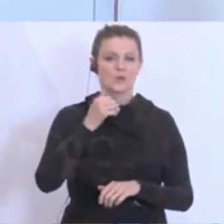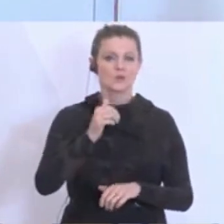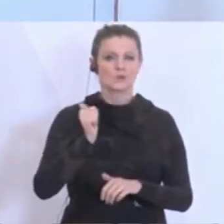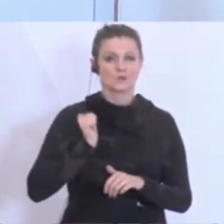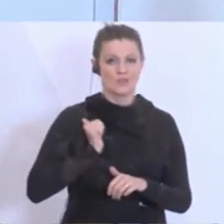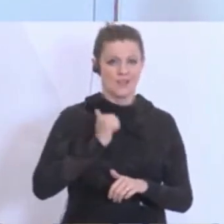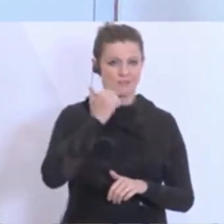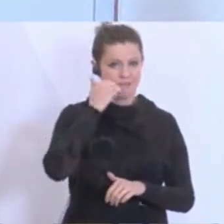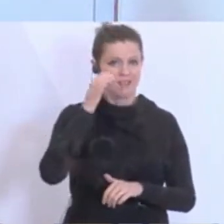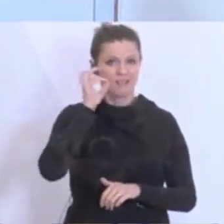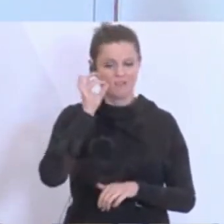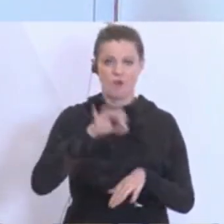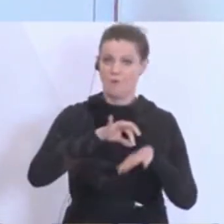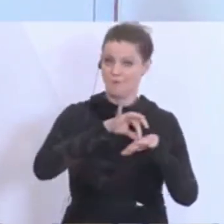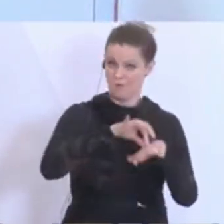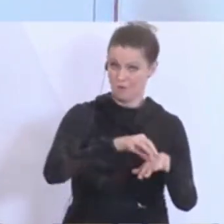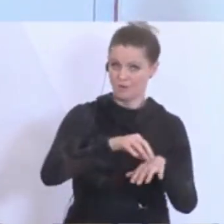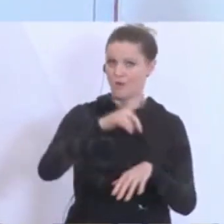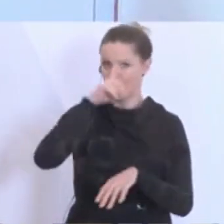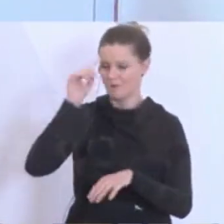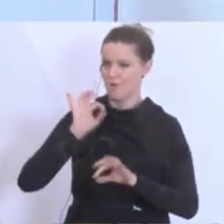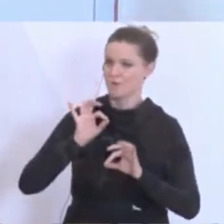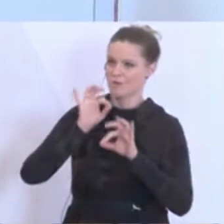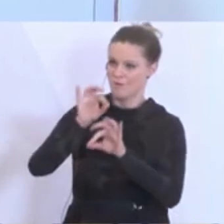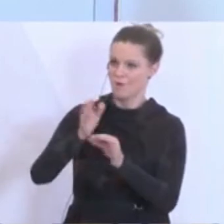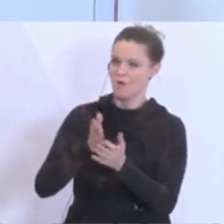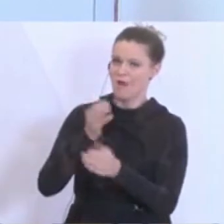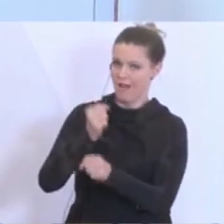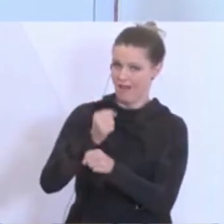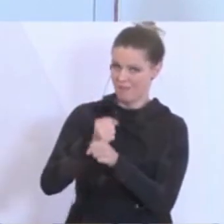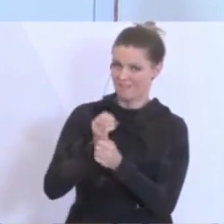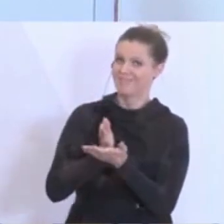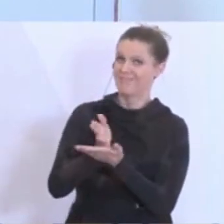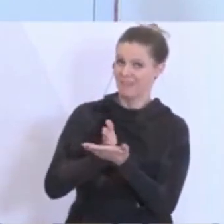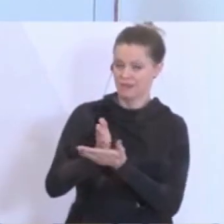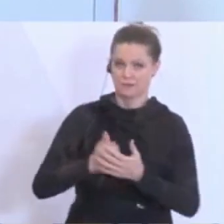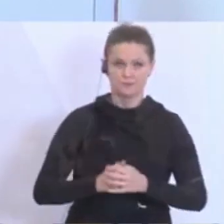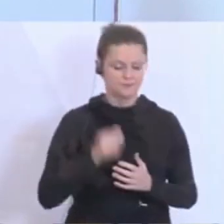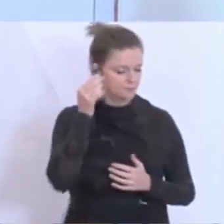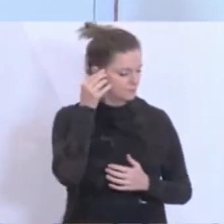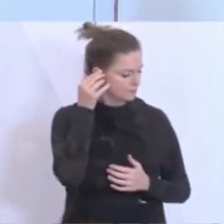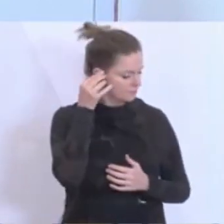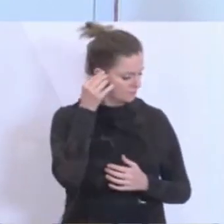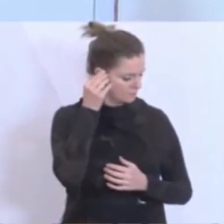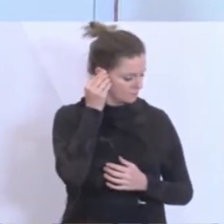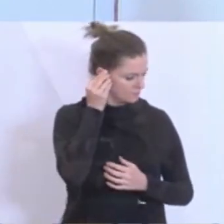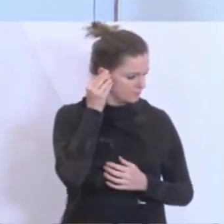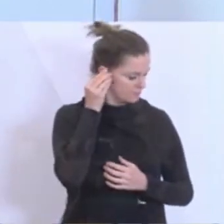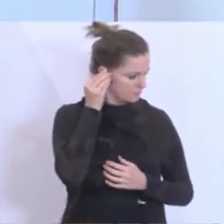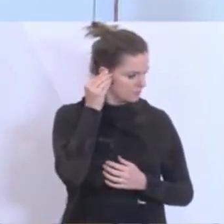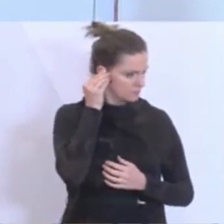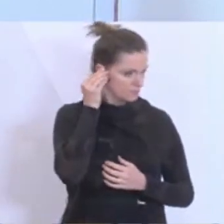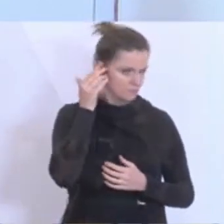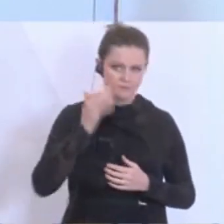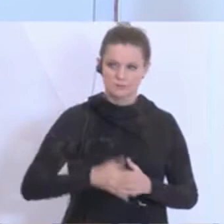Volk zu dienen in dieser sehr schwierigen Situation. Das ist genau das, was mich mit unseren Soldatinnen und Soldaten eint.